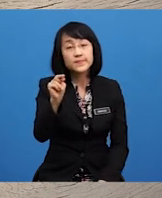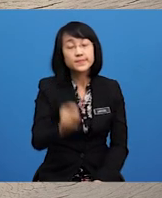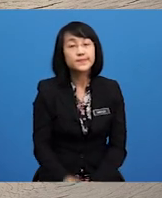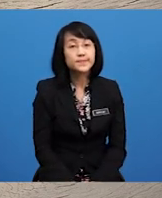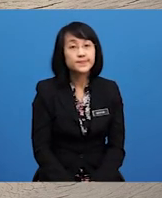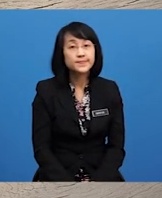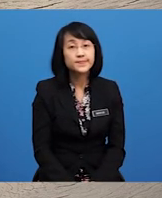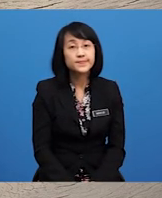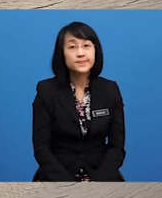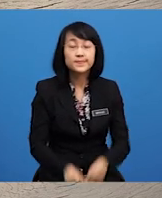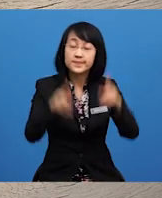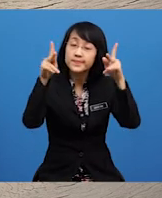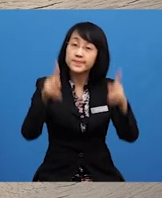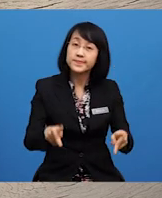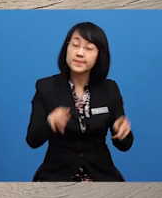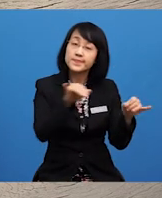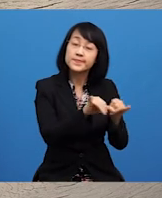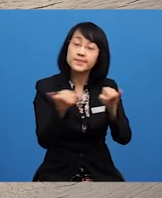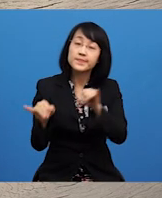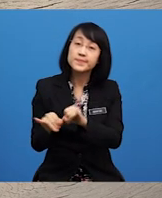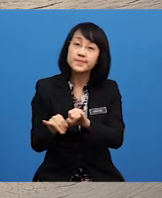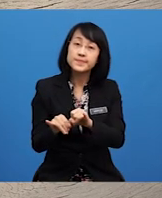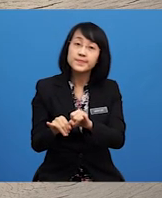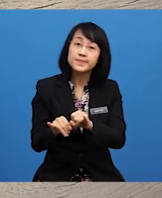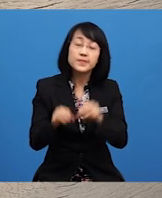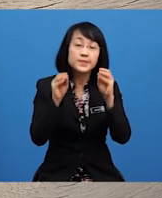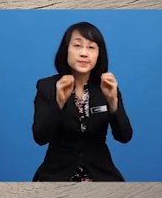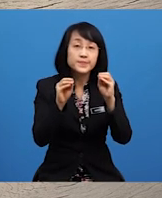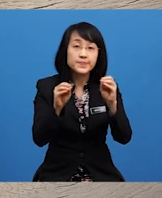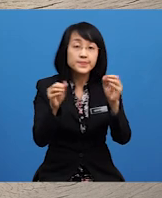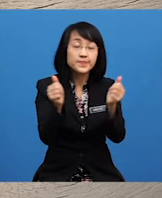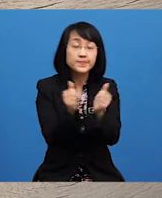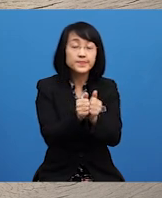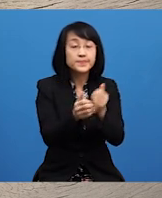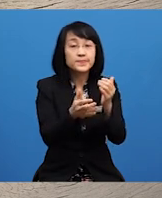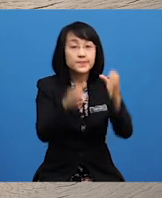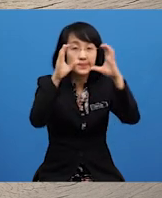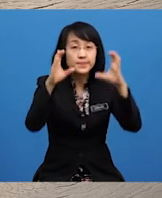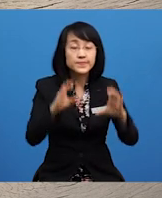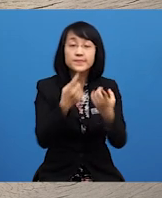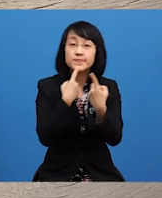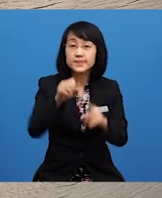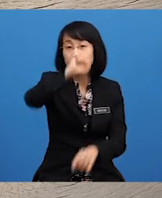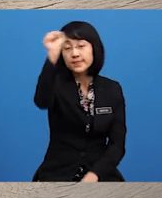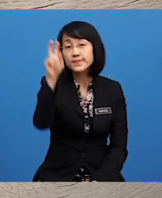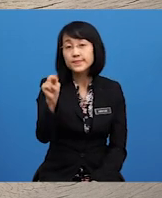Pelajar Juga Didedahkan Dengan Teknik Menjawab Soalan